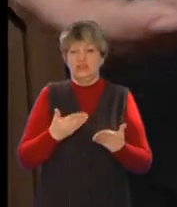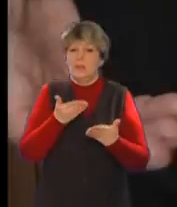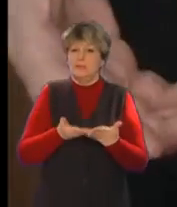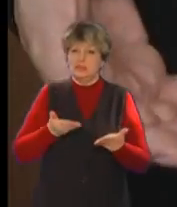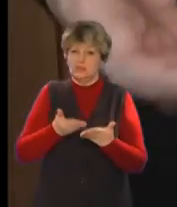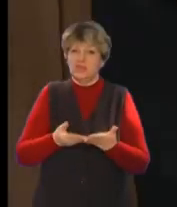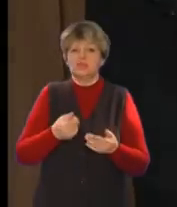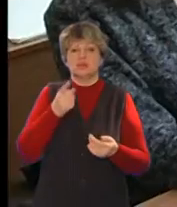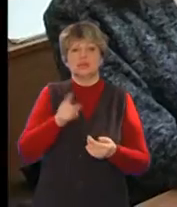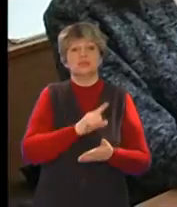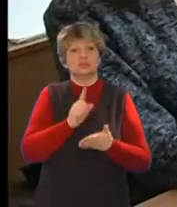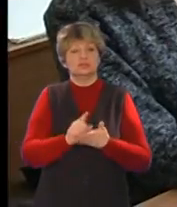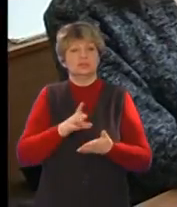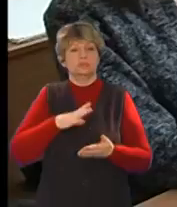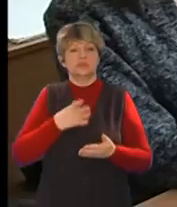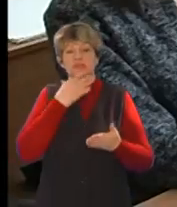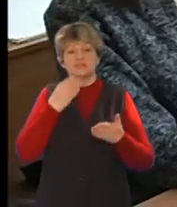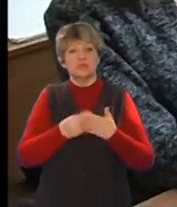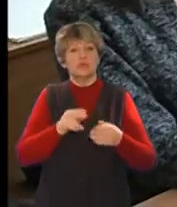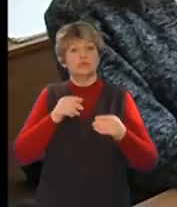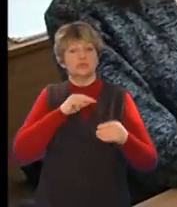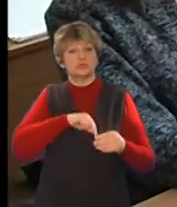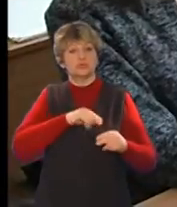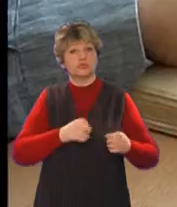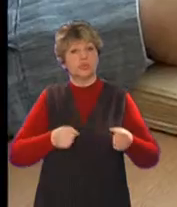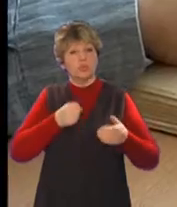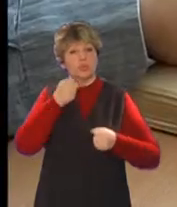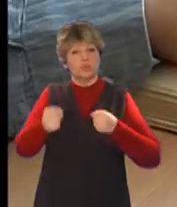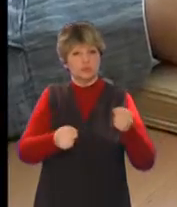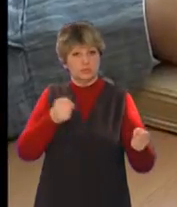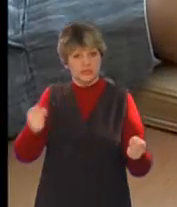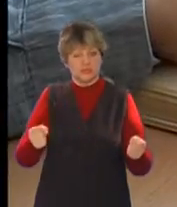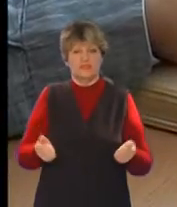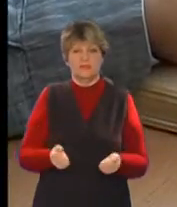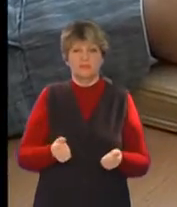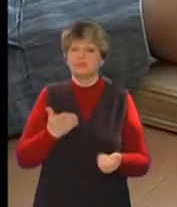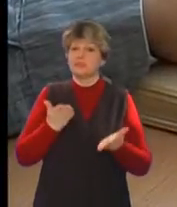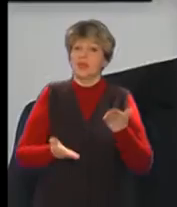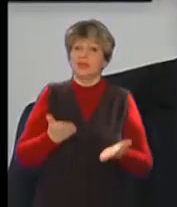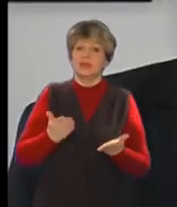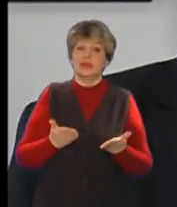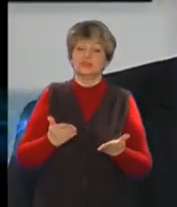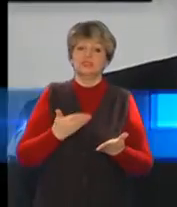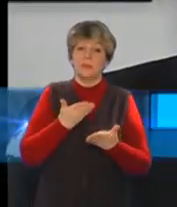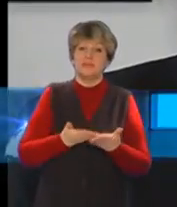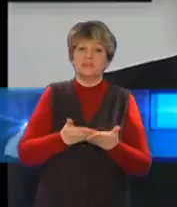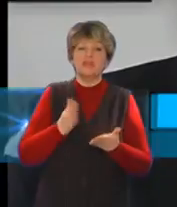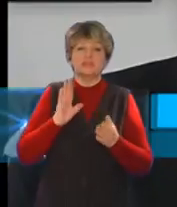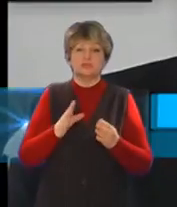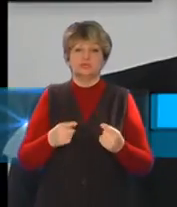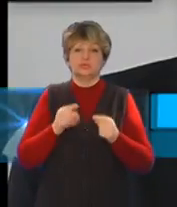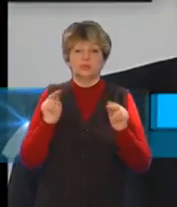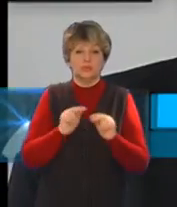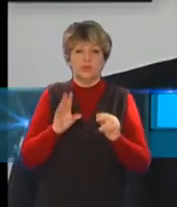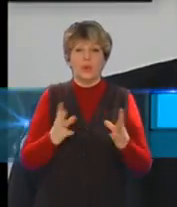спрощення предметів, освітяни переймаються і власним працевлаштуванням, запевняє Валерій Данилевський. Якщо предмети будуть